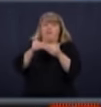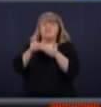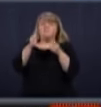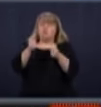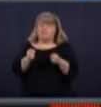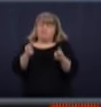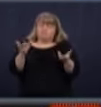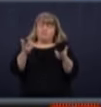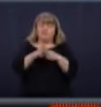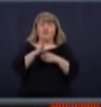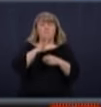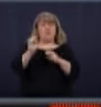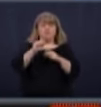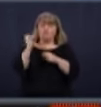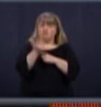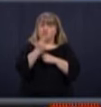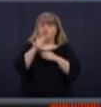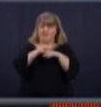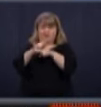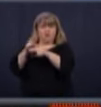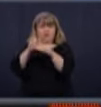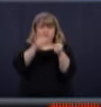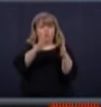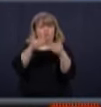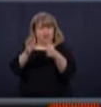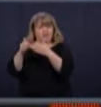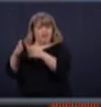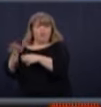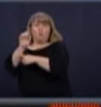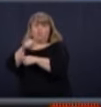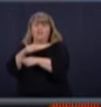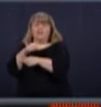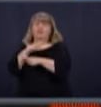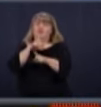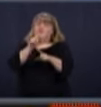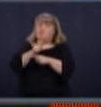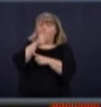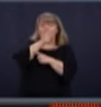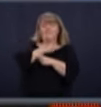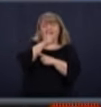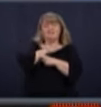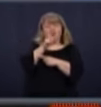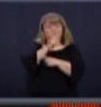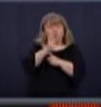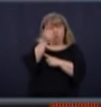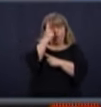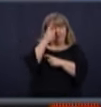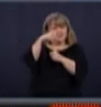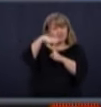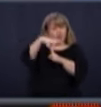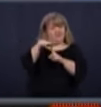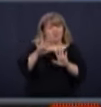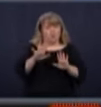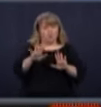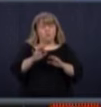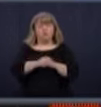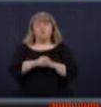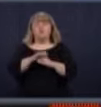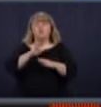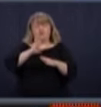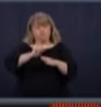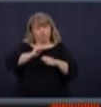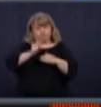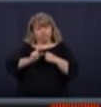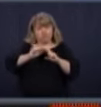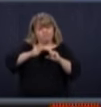garderies vont être ouvertes. Donc, je vous demande d'être patients, indulgents. On va y aller graduellement, mais pour